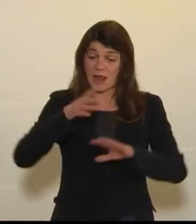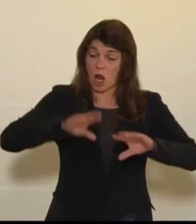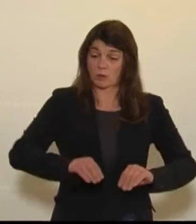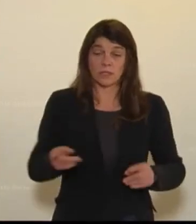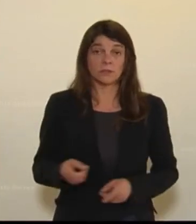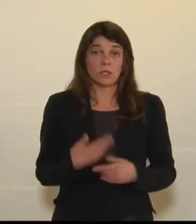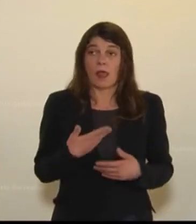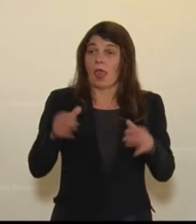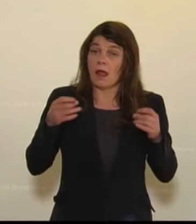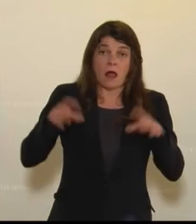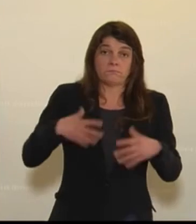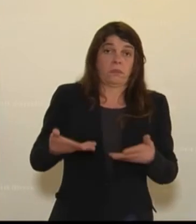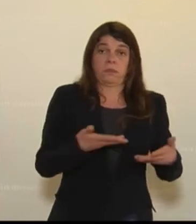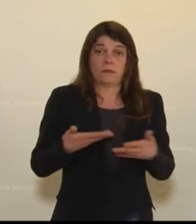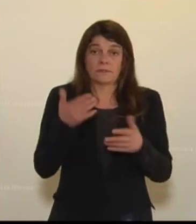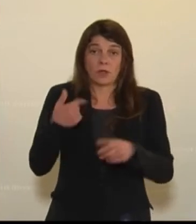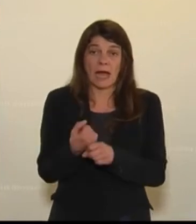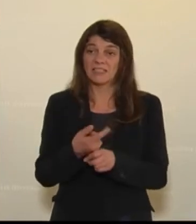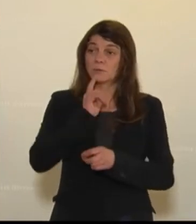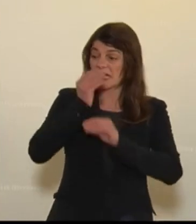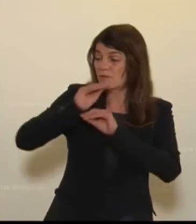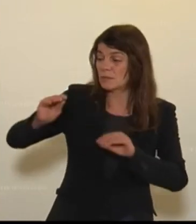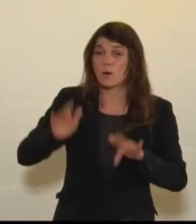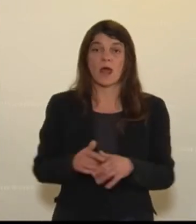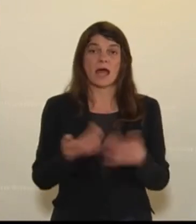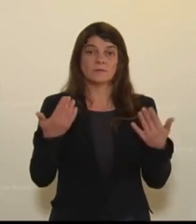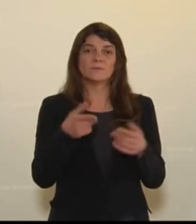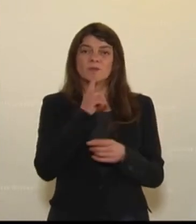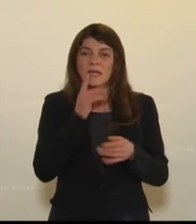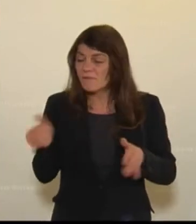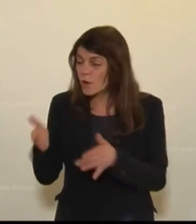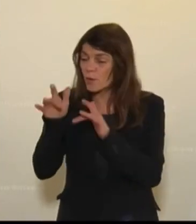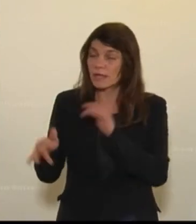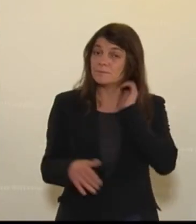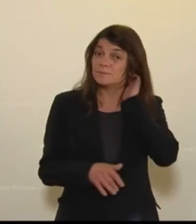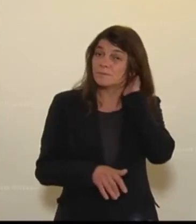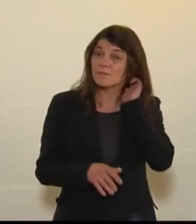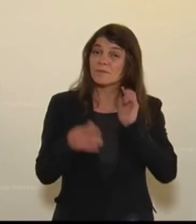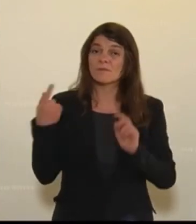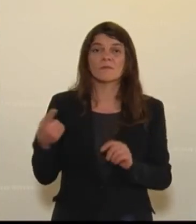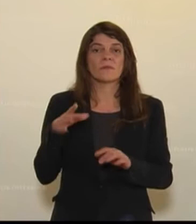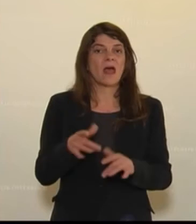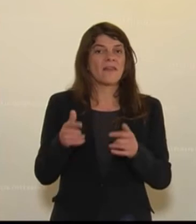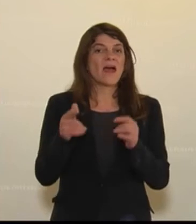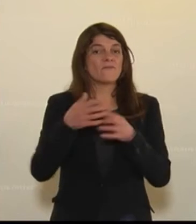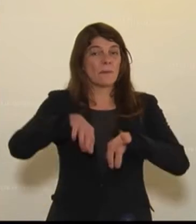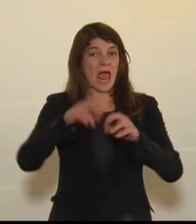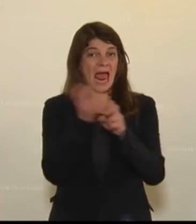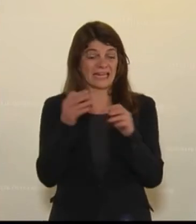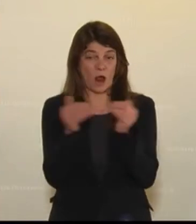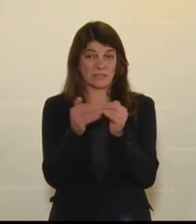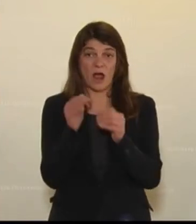nicht mehr können. Da ist zu wenig Information da, da ist zu wenig Förderung da. Sie haben einen Familienhärteausgleich